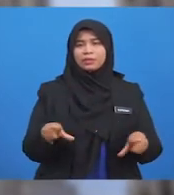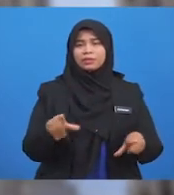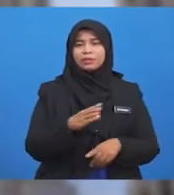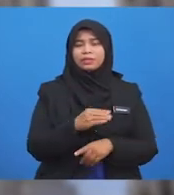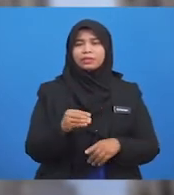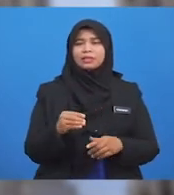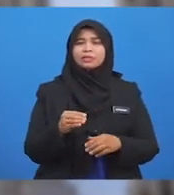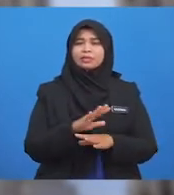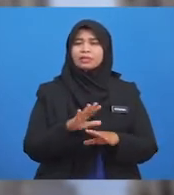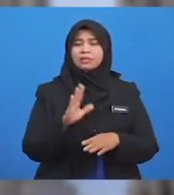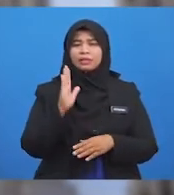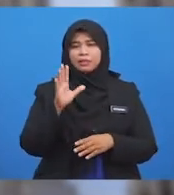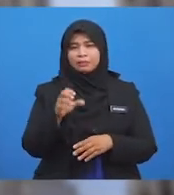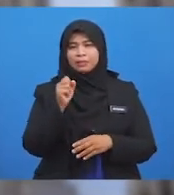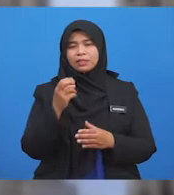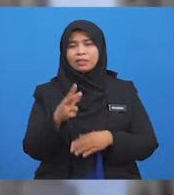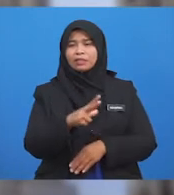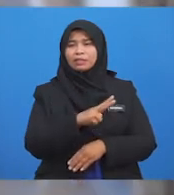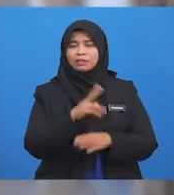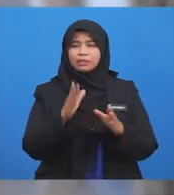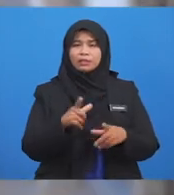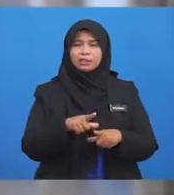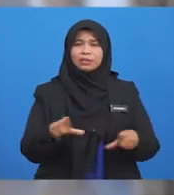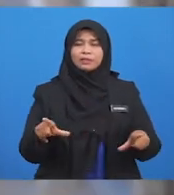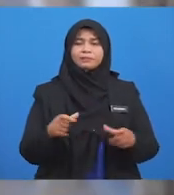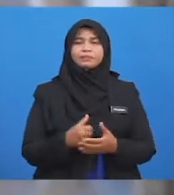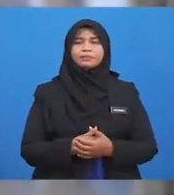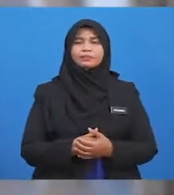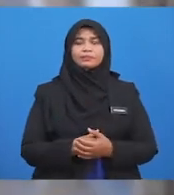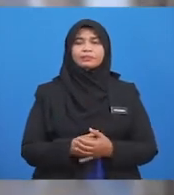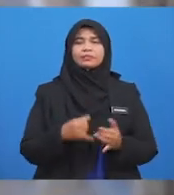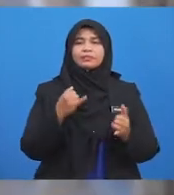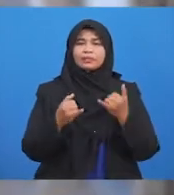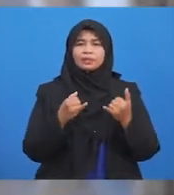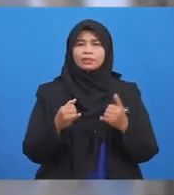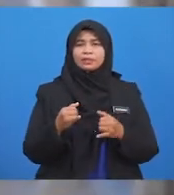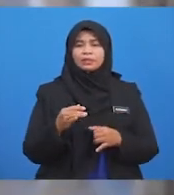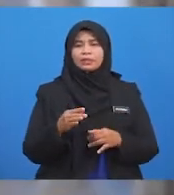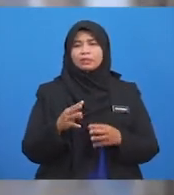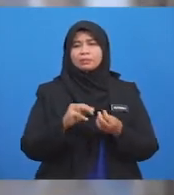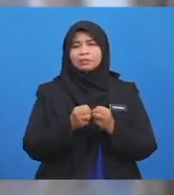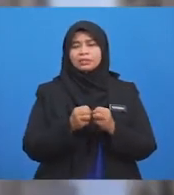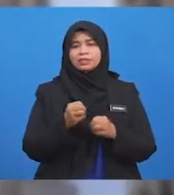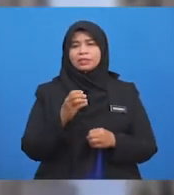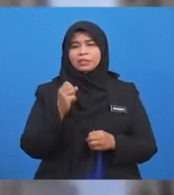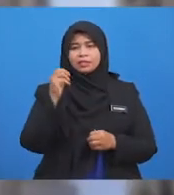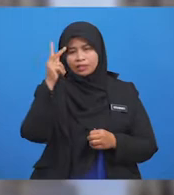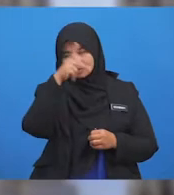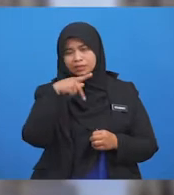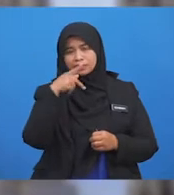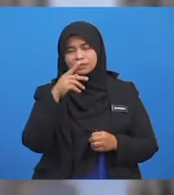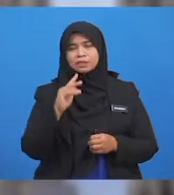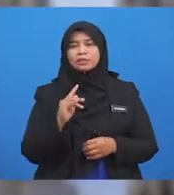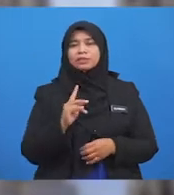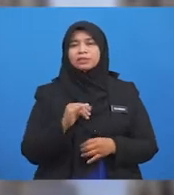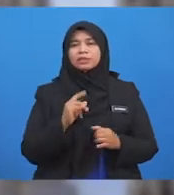Harta Orang Lain Secara Batil Murid-murid Jika Tempang Akhlak Kita Maka Mu